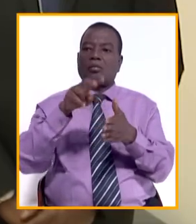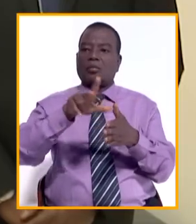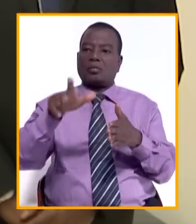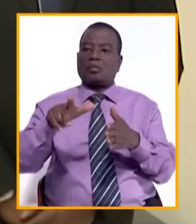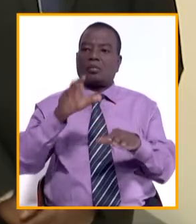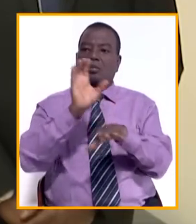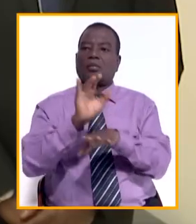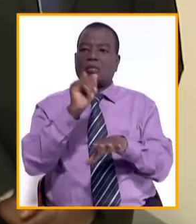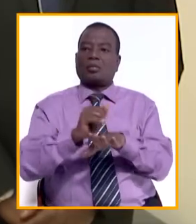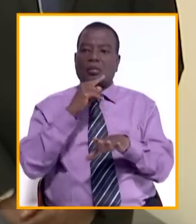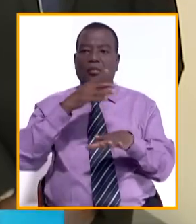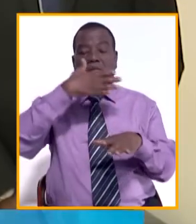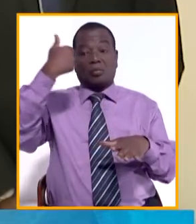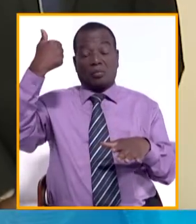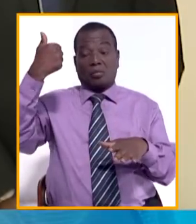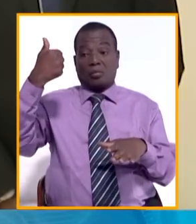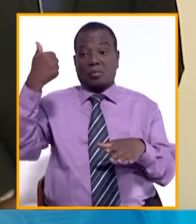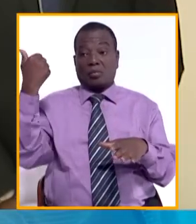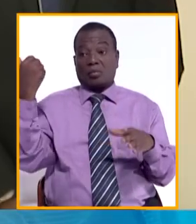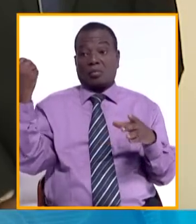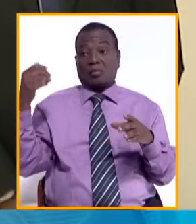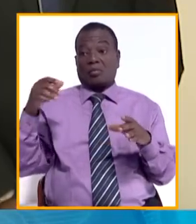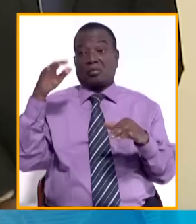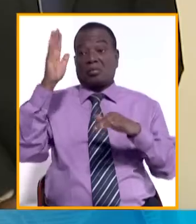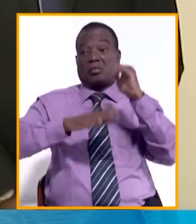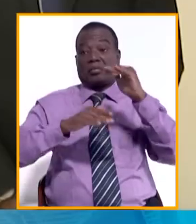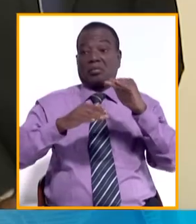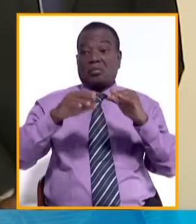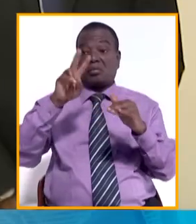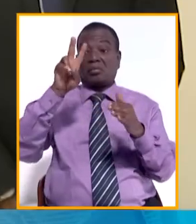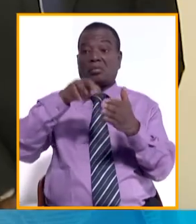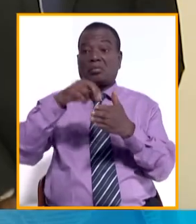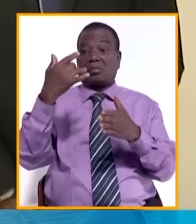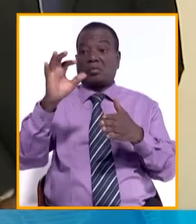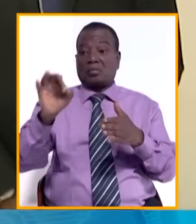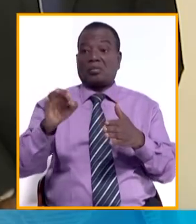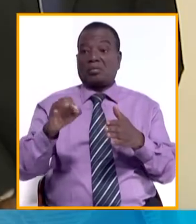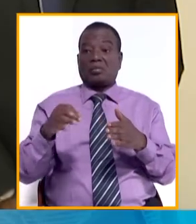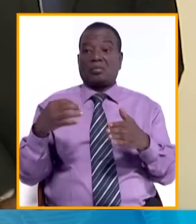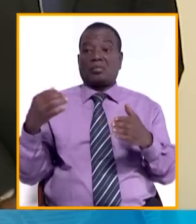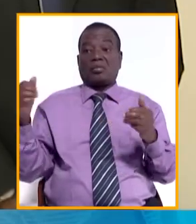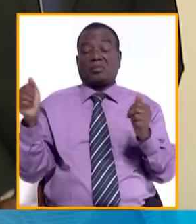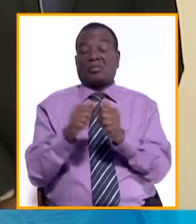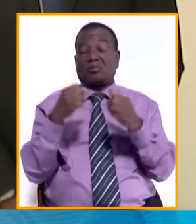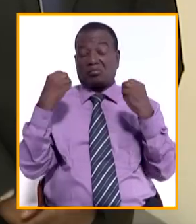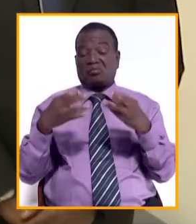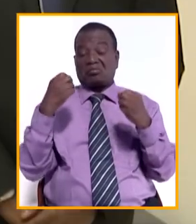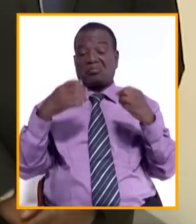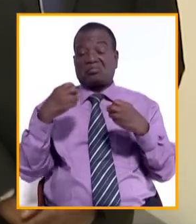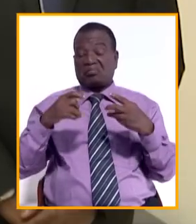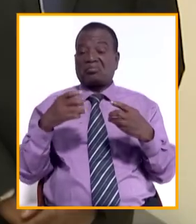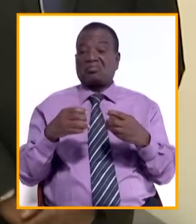d'Ivoire se porte mieux que quand je suis arrivé en 2019, et ce malgré de multiples coups durs que ce pays